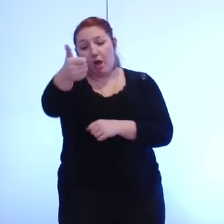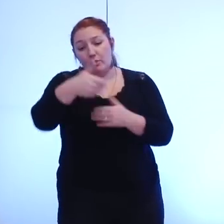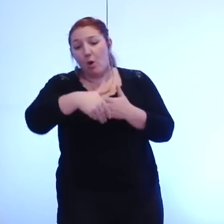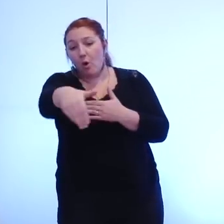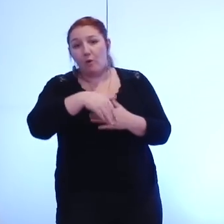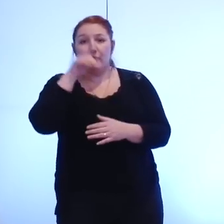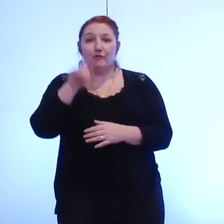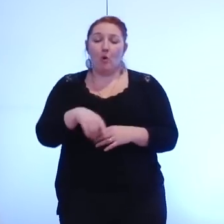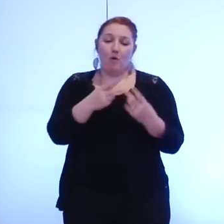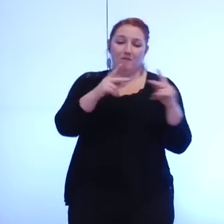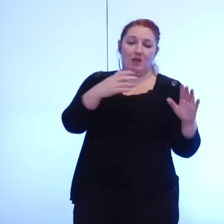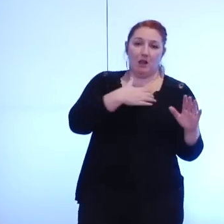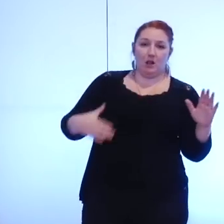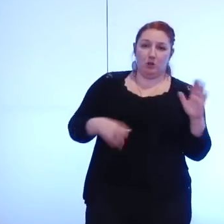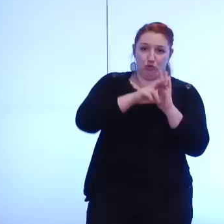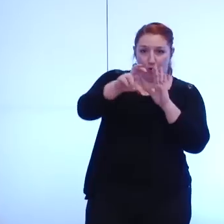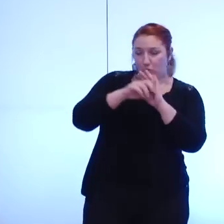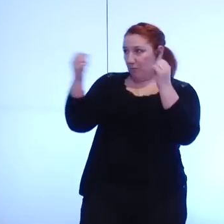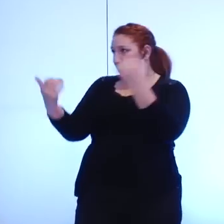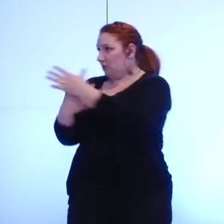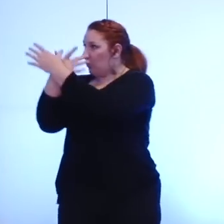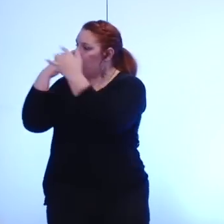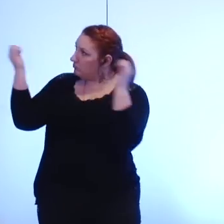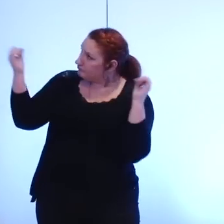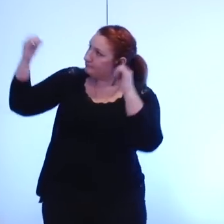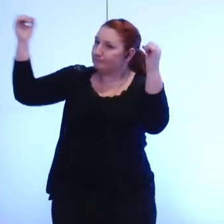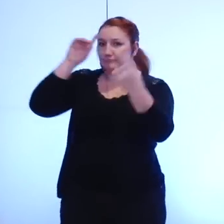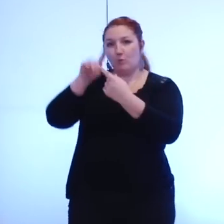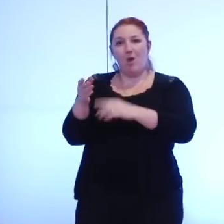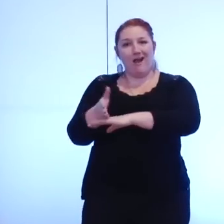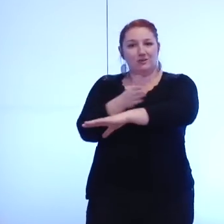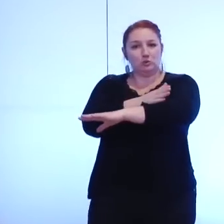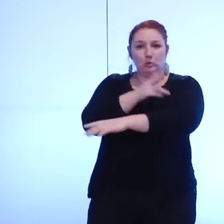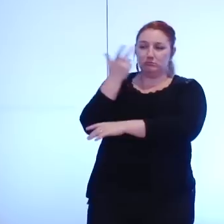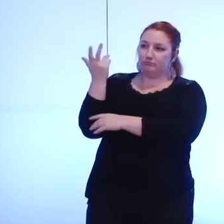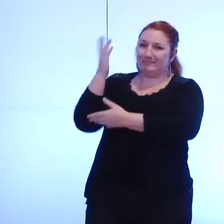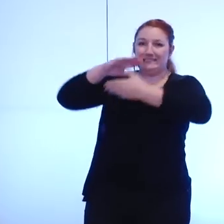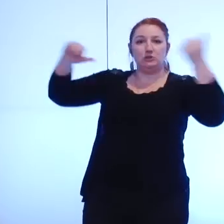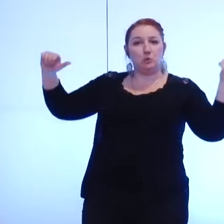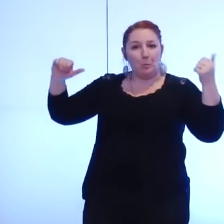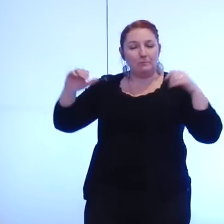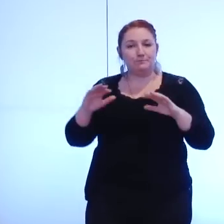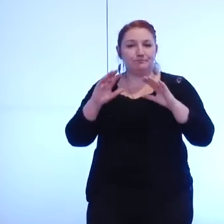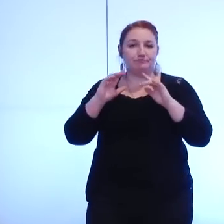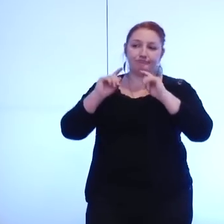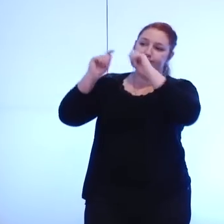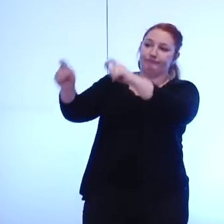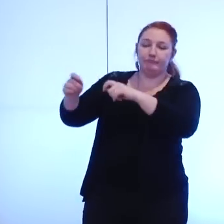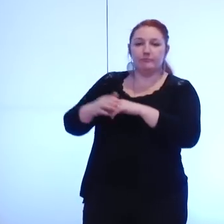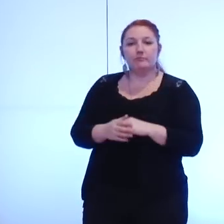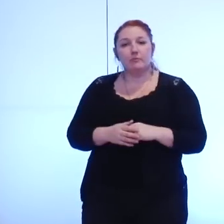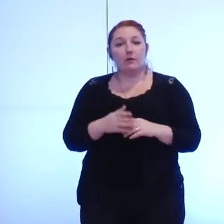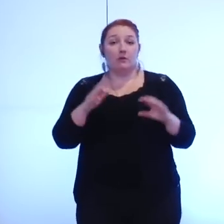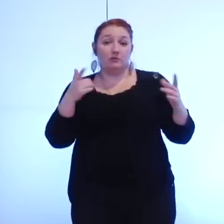entre la ville de Grenoble et la métropole sur la cession de ces actions autant la proportion des actions qui sont